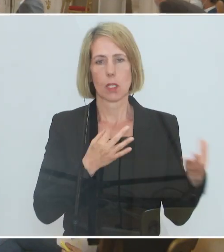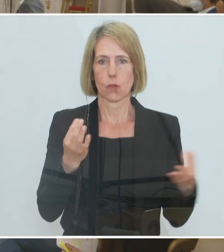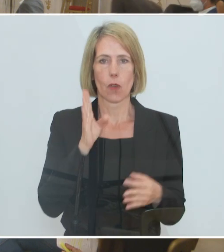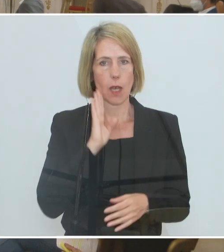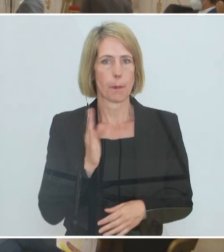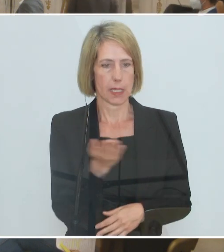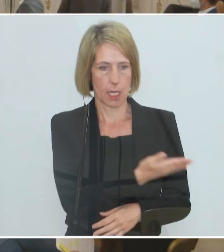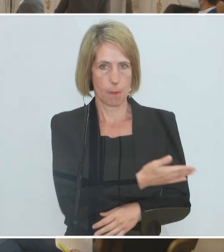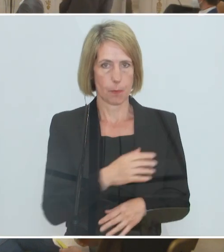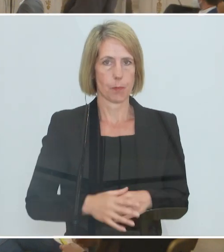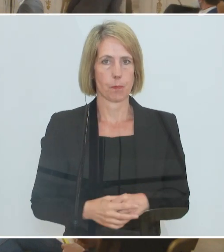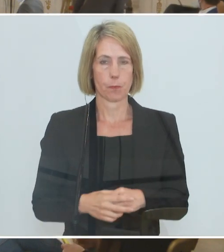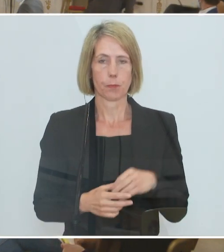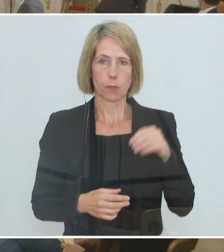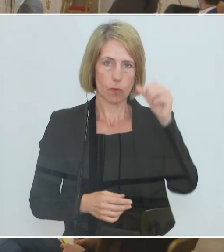Karabatschik, bitte.